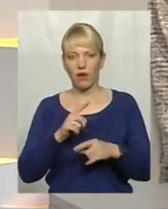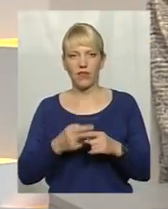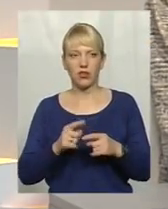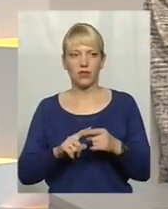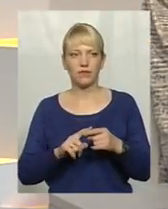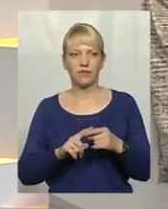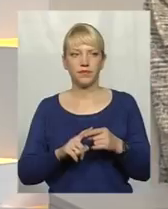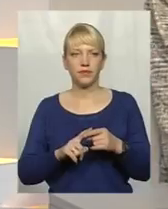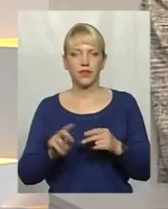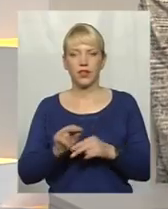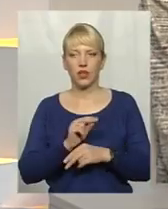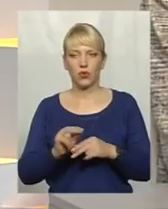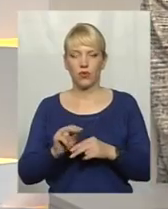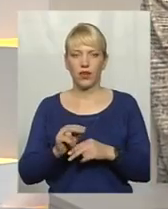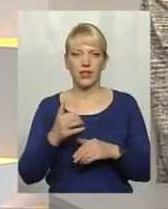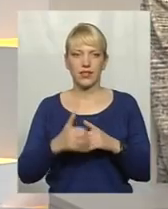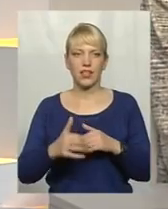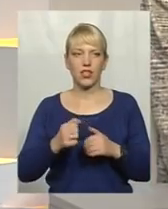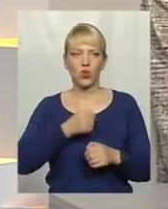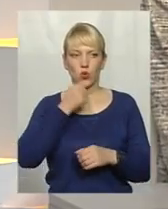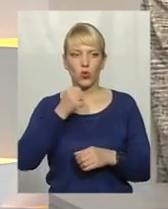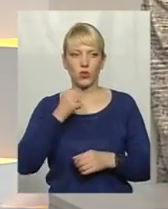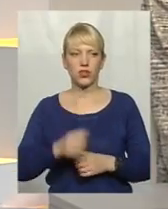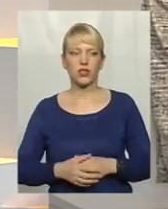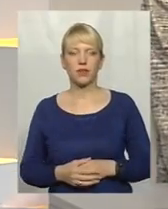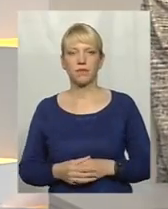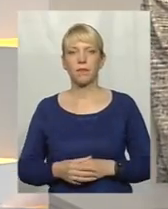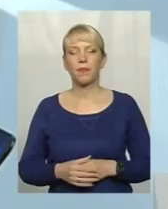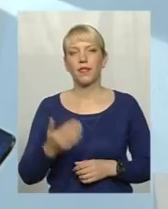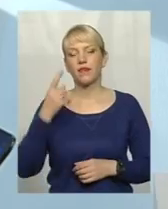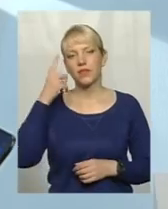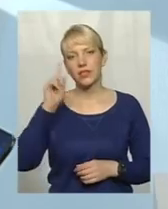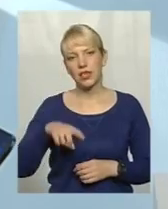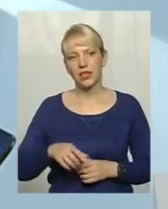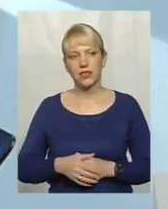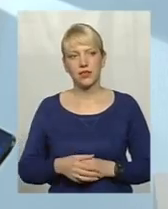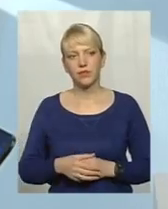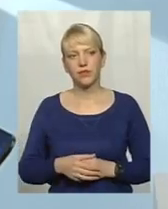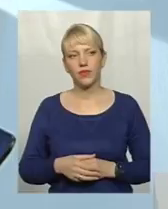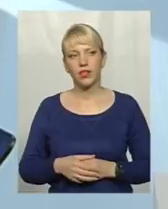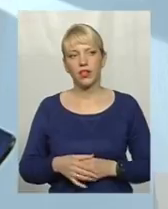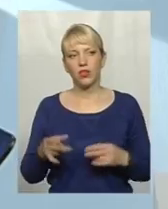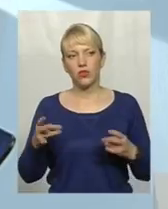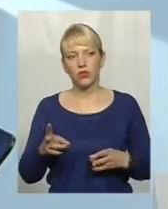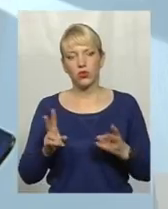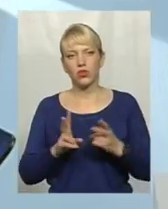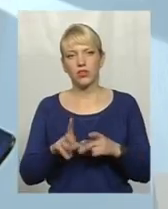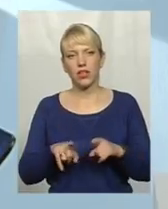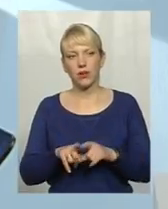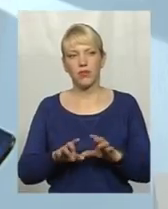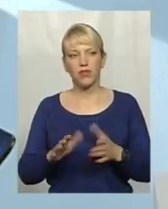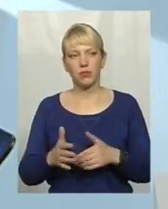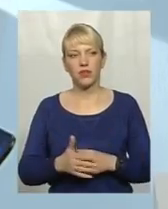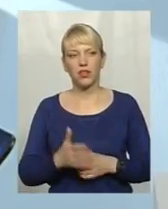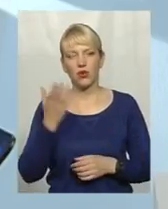діагнозу і неправильного лікування серед дорослих. Ви знаєте, доводиться зустрічатися з такими випадками,